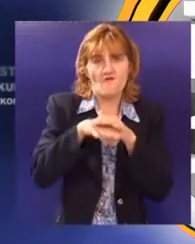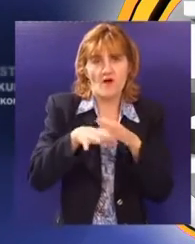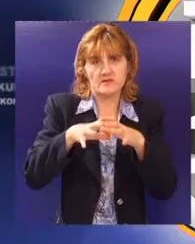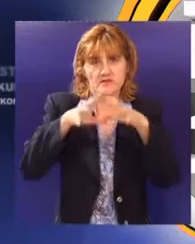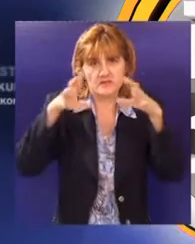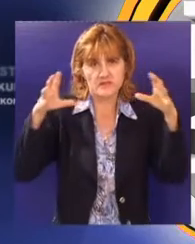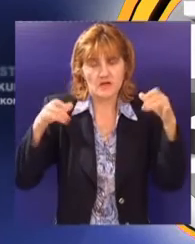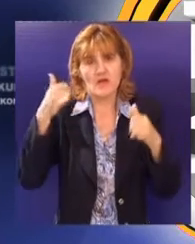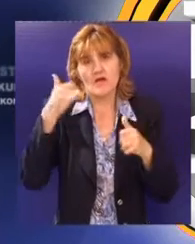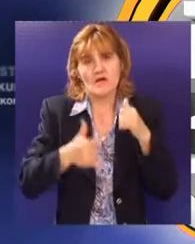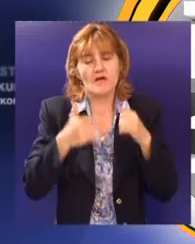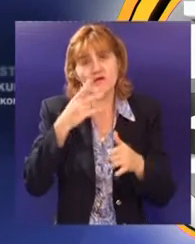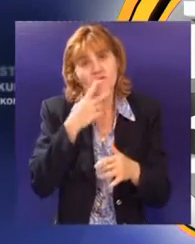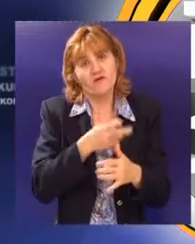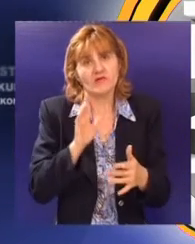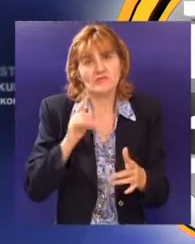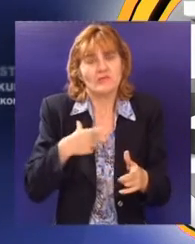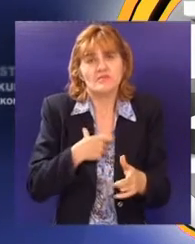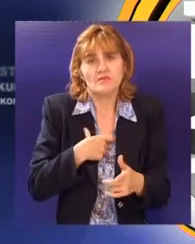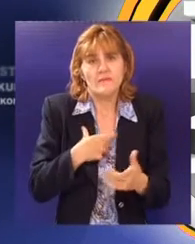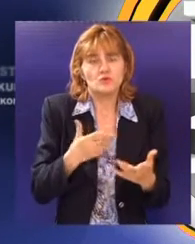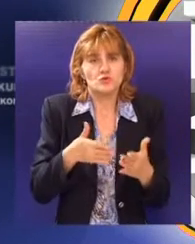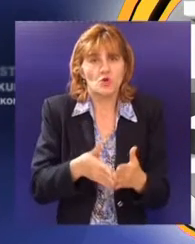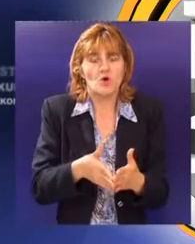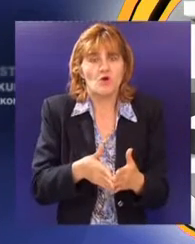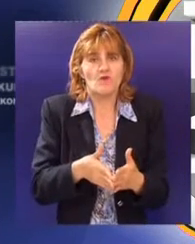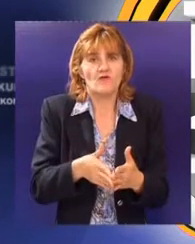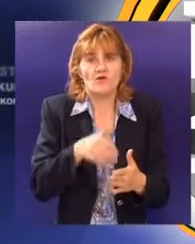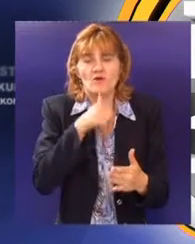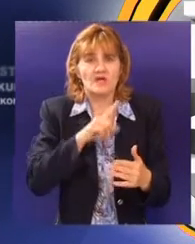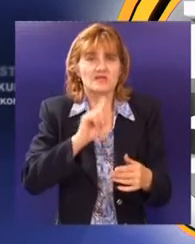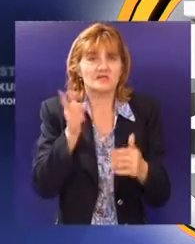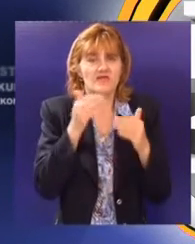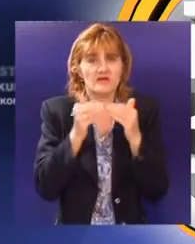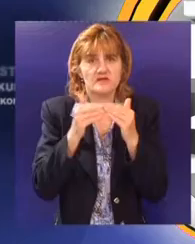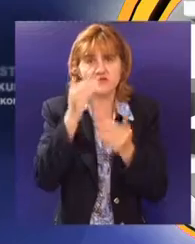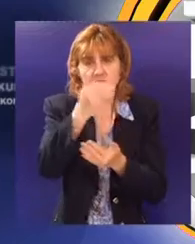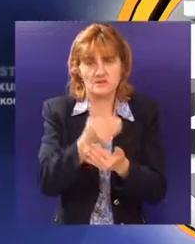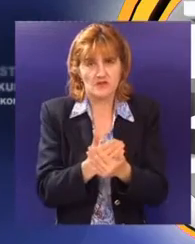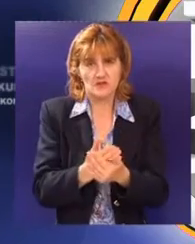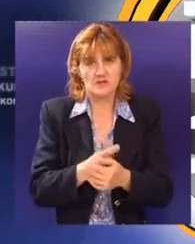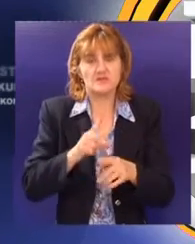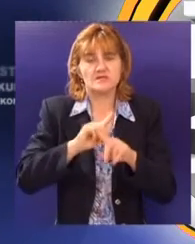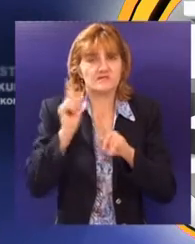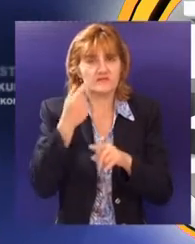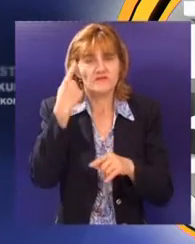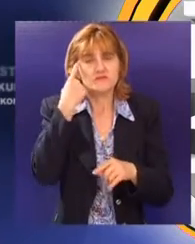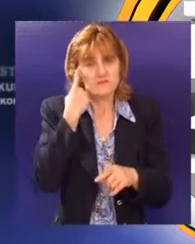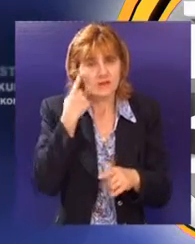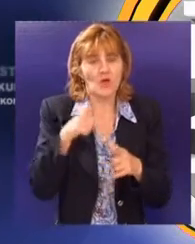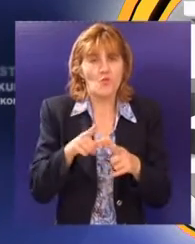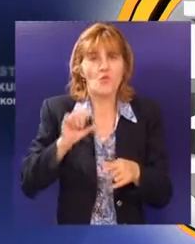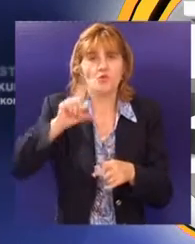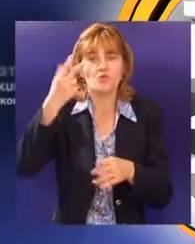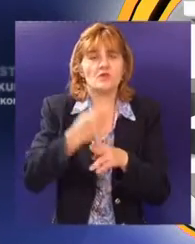sredstvo da se ljudi izađe i kažnjavili. Nemoguće je praktično u ovim rokovima prilagoditi se to. Svi smo mi svesni da se u Evropi